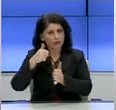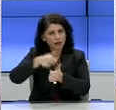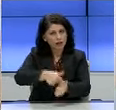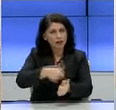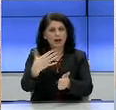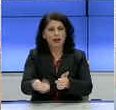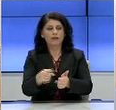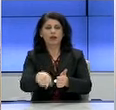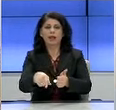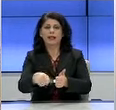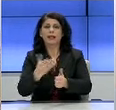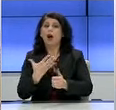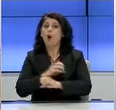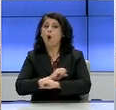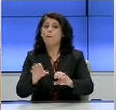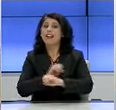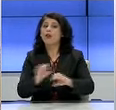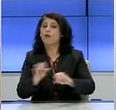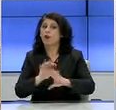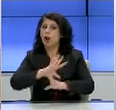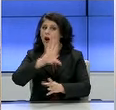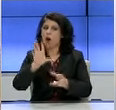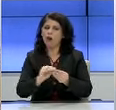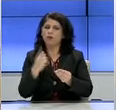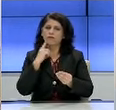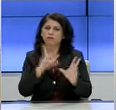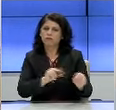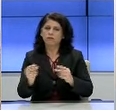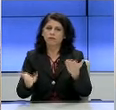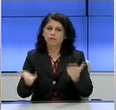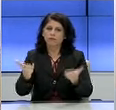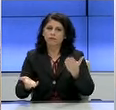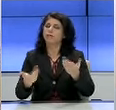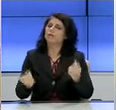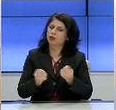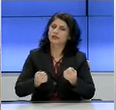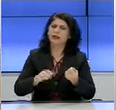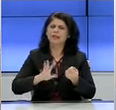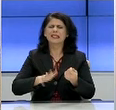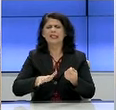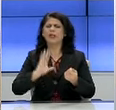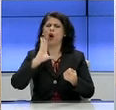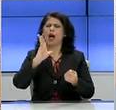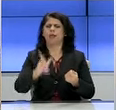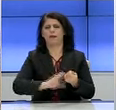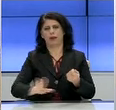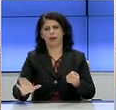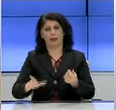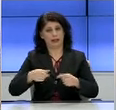BIs μας, τα Board of Information και στην οποία βασίζονται οι προσωμιώσεις που πραγματοποιούμε σχεδόν κάθε μέρα.